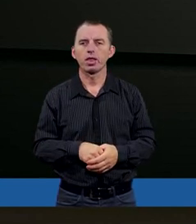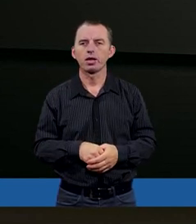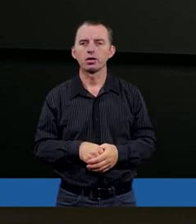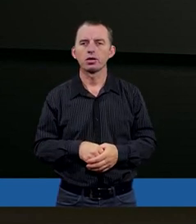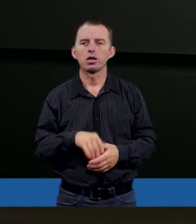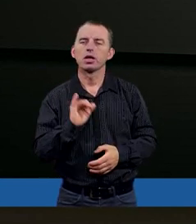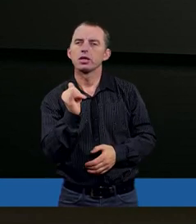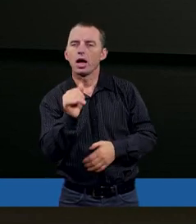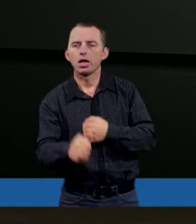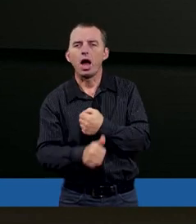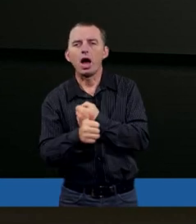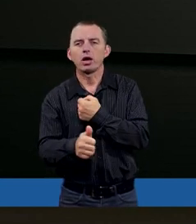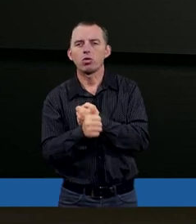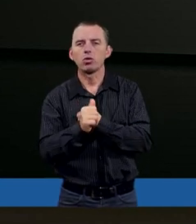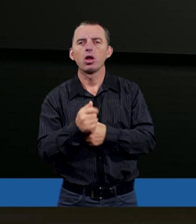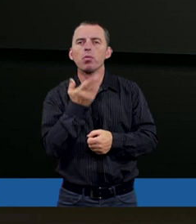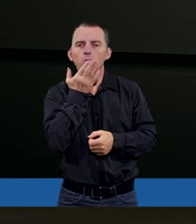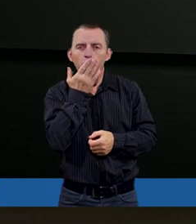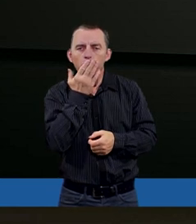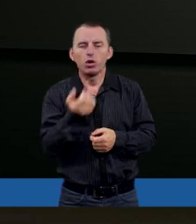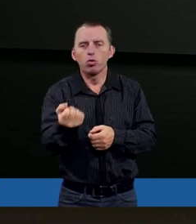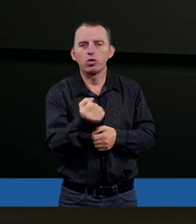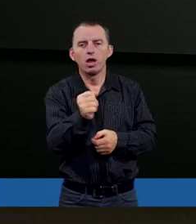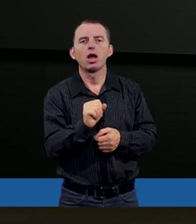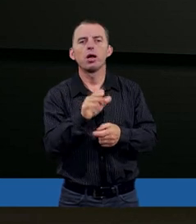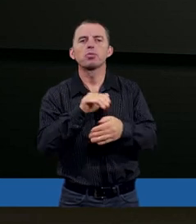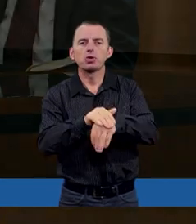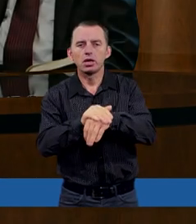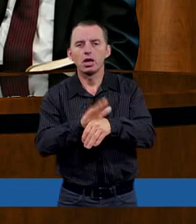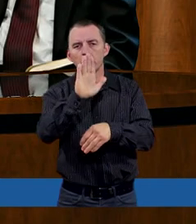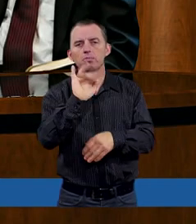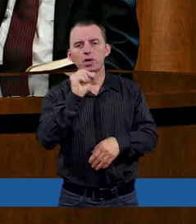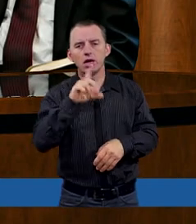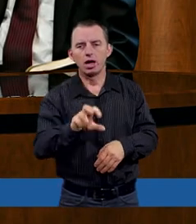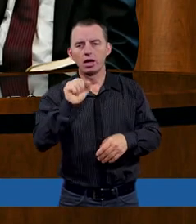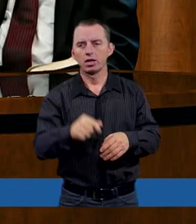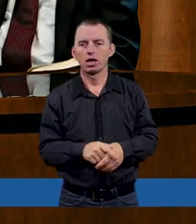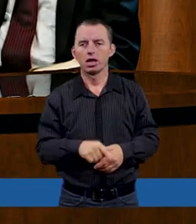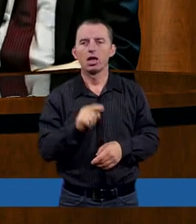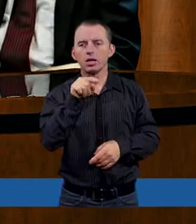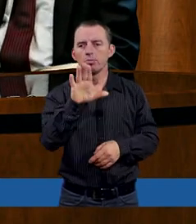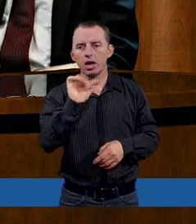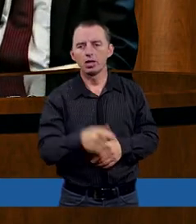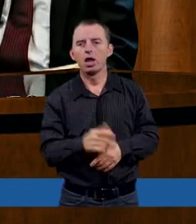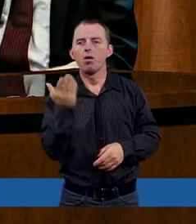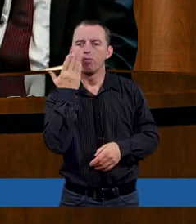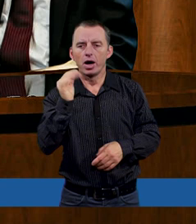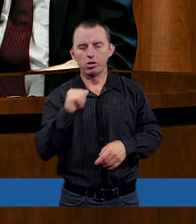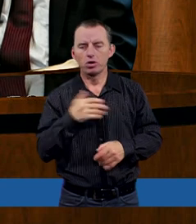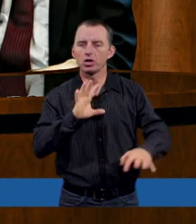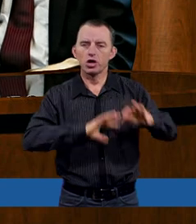Jakich argumentów użyli jego przyjaciela? Od Bildada poczynając. Chyba ten Bildat był bardzo